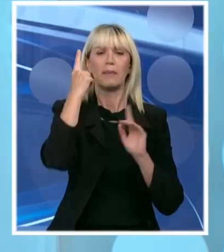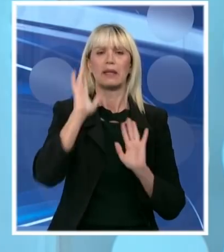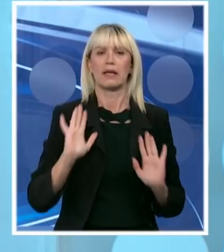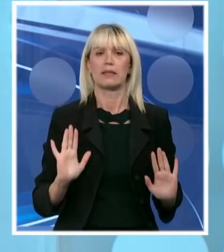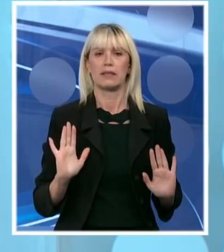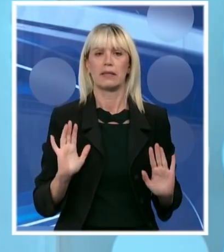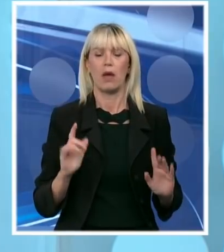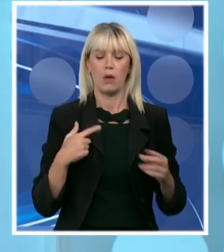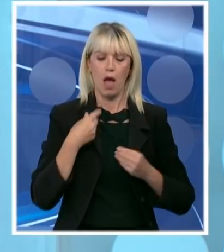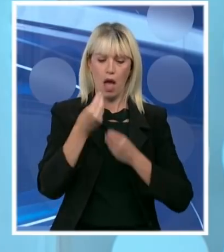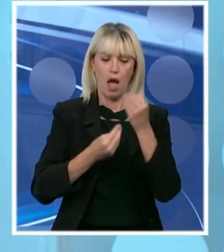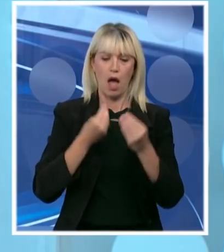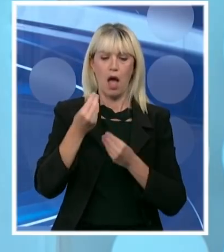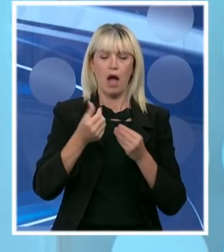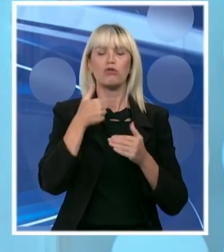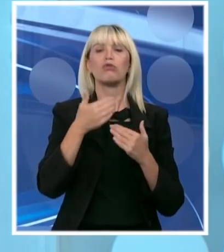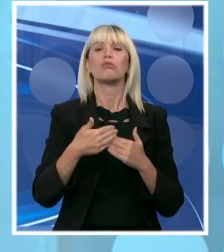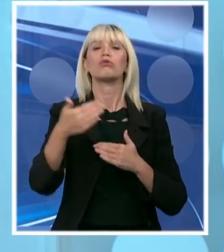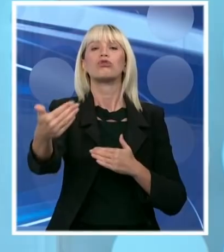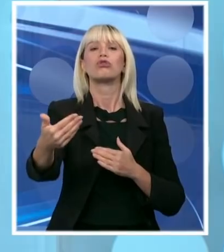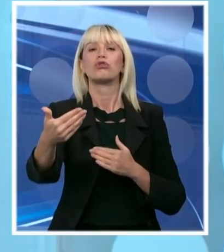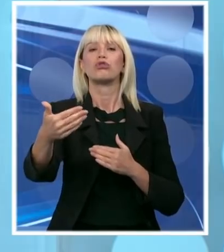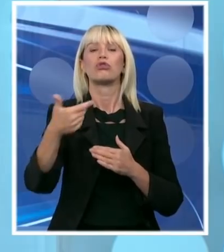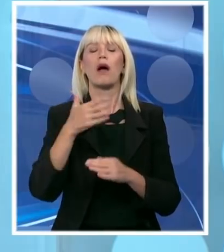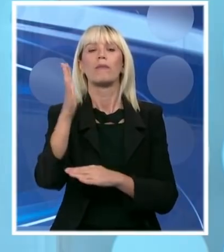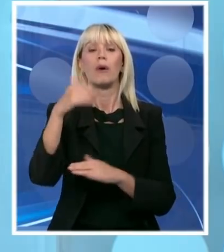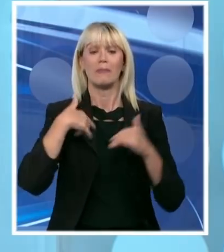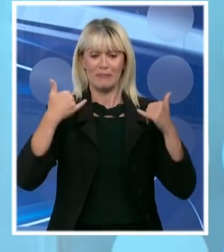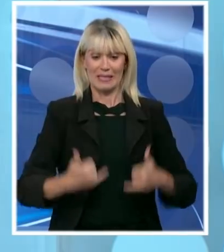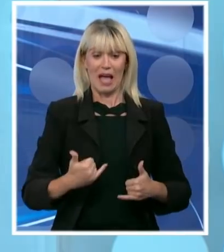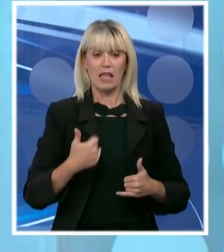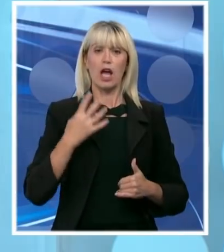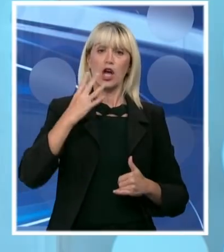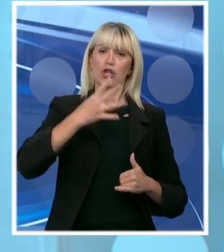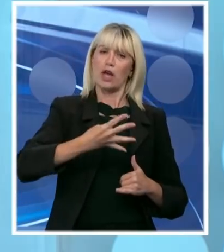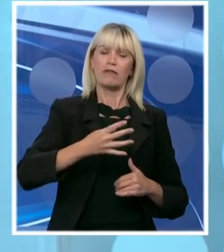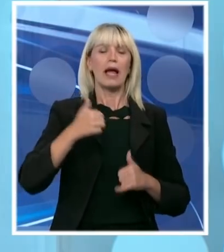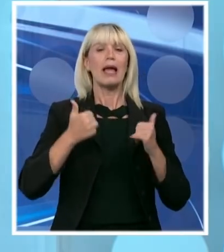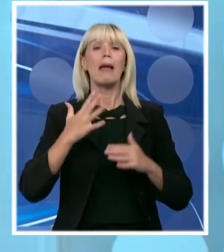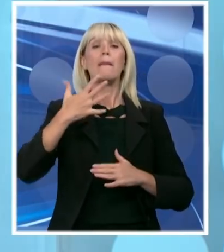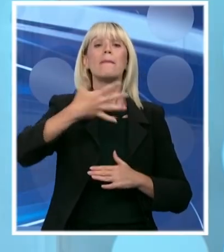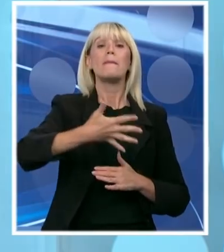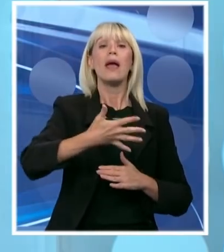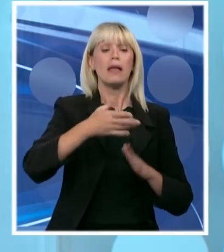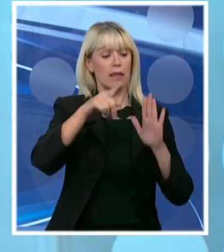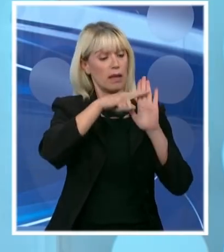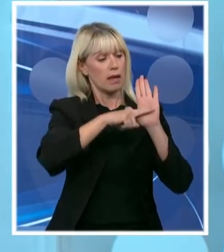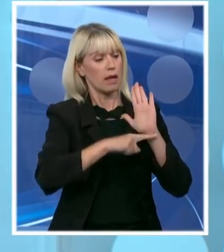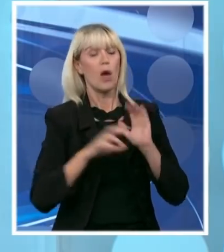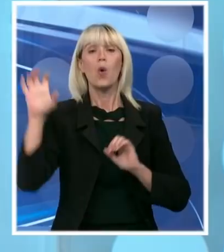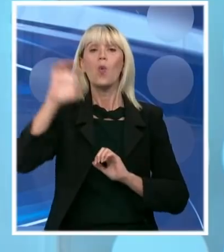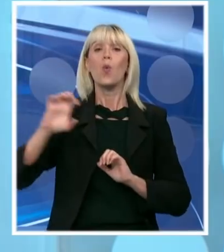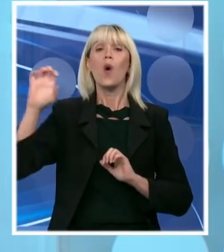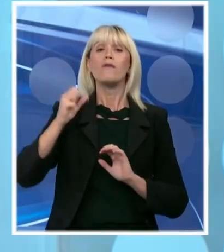što je pred nama. Mi smo danas postali četvrta ili peta zemlja u Evropi po broju testeranih ljudi. Pretekli smo